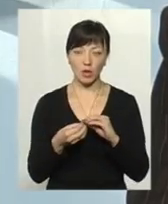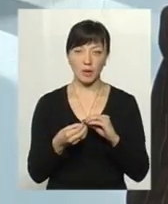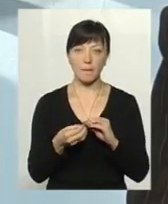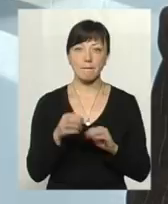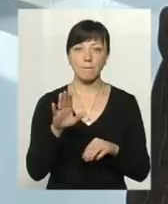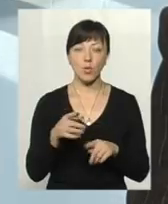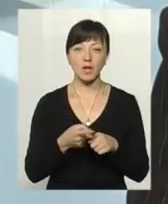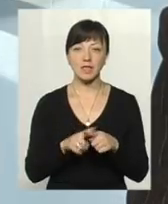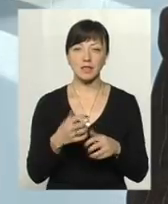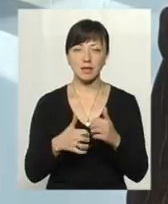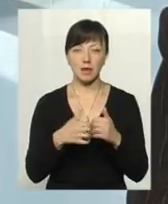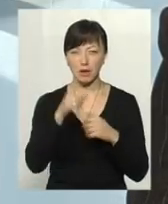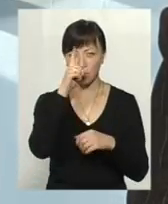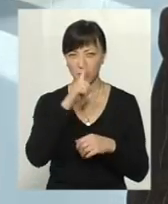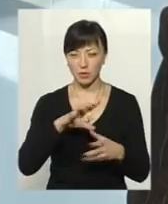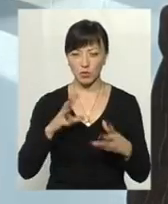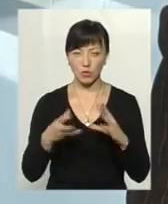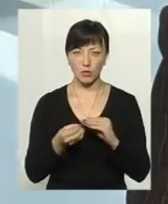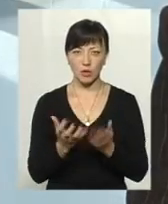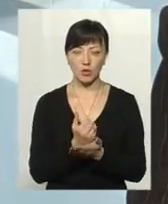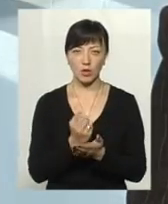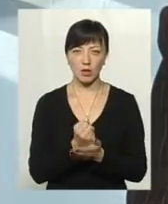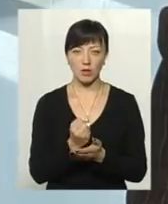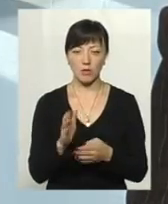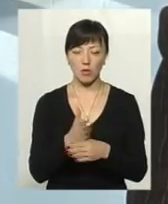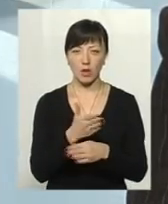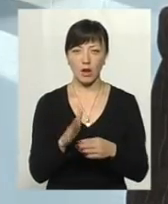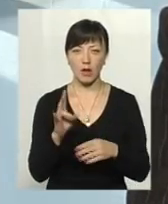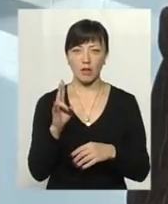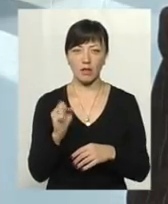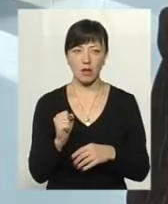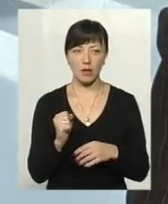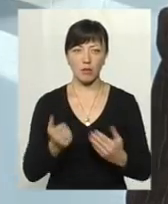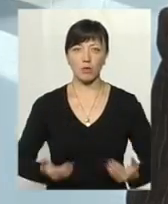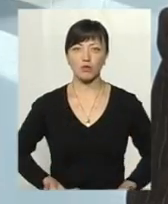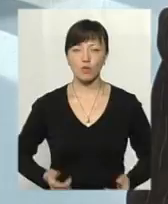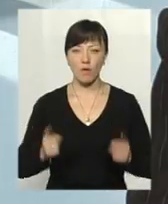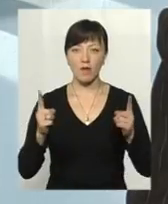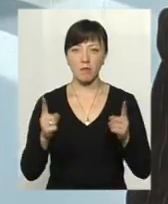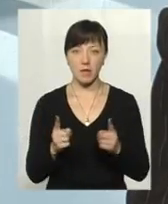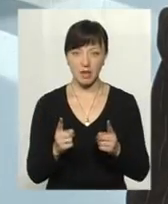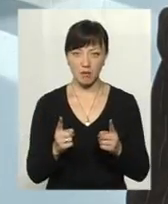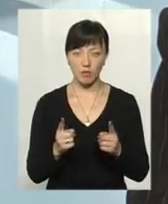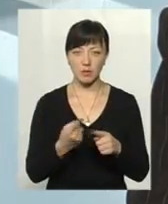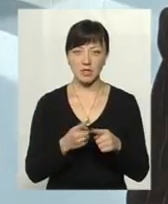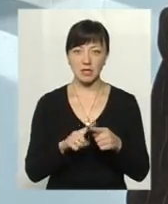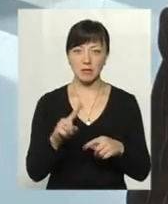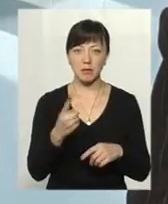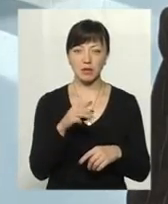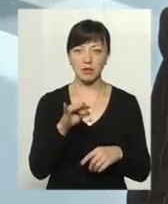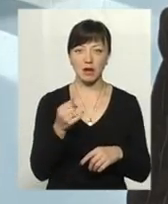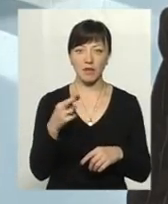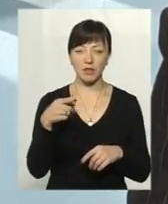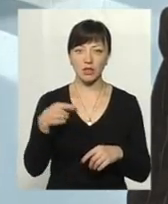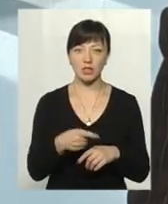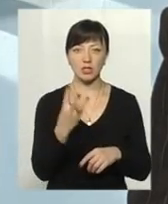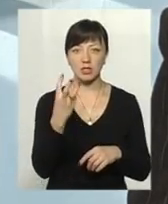Потім цей середньомісячний сукупний дохід поділяємо на прожитковий мінімум для працездатних. Це з першого травня міськраде